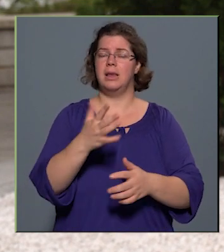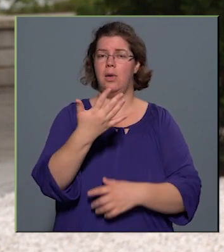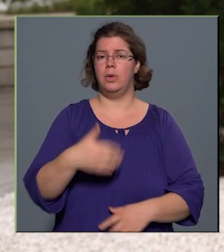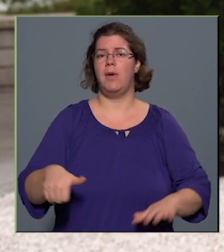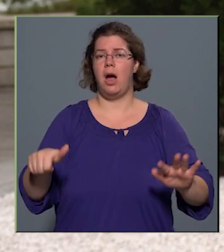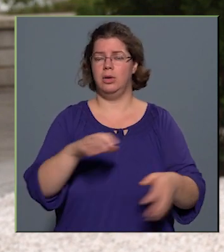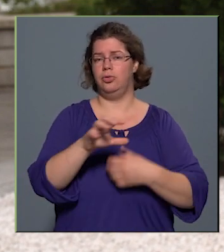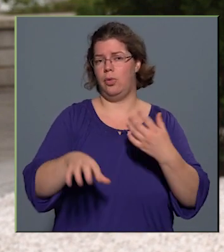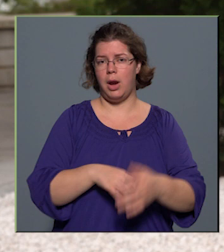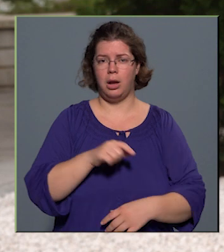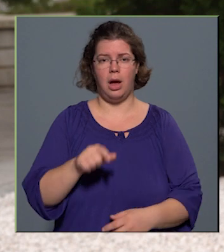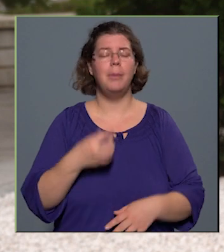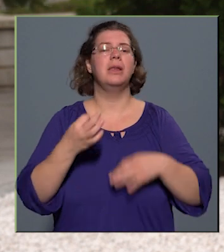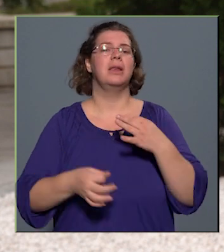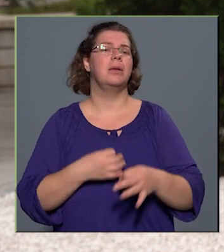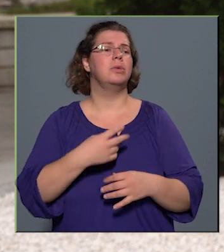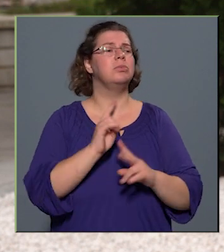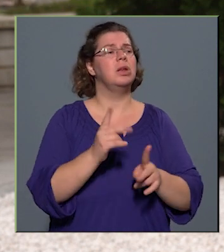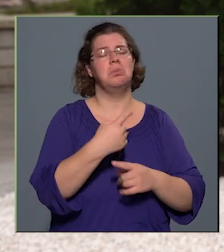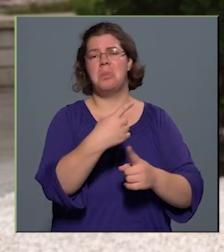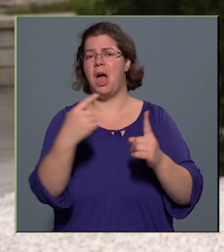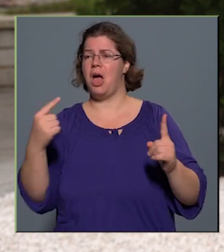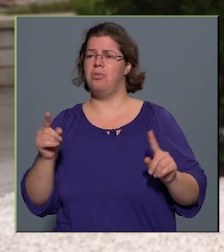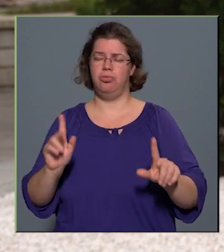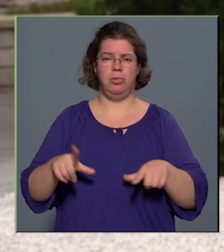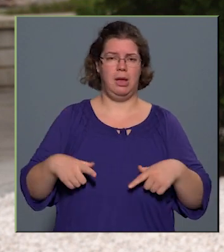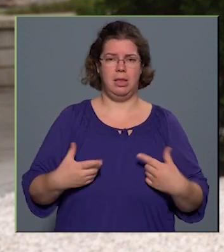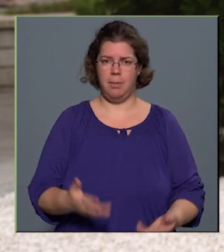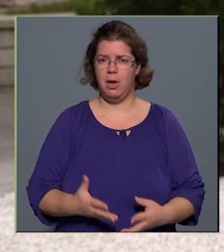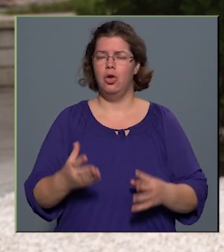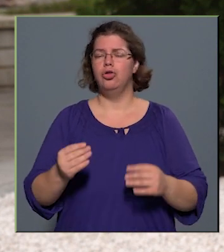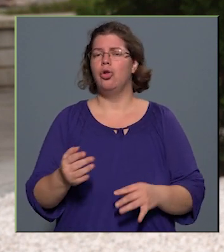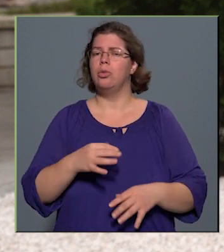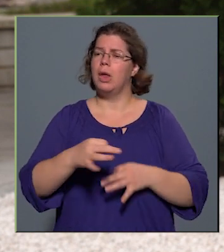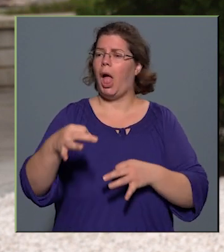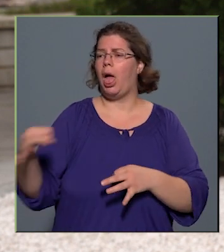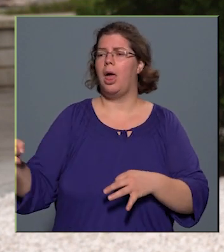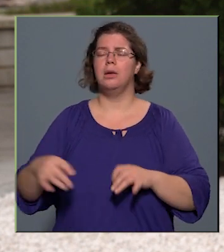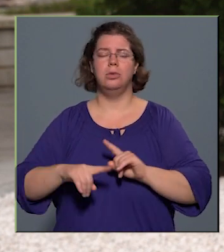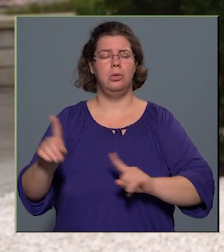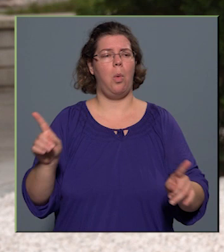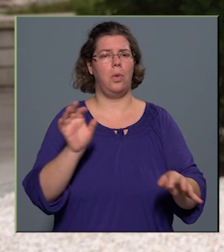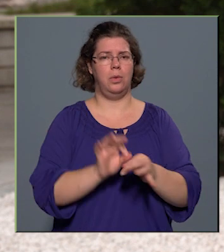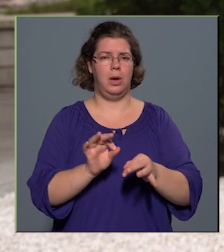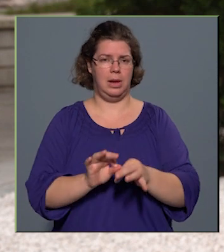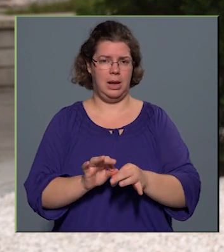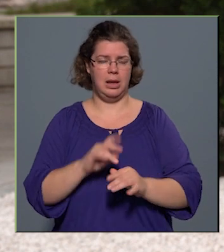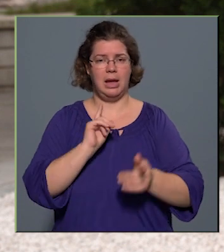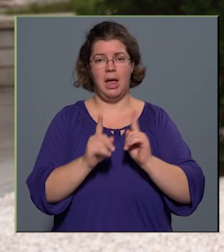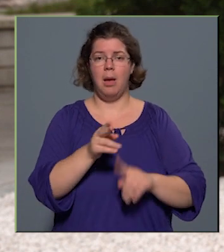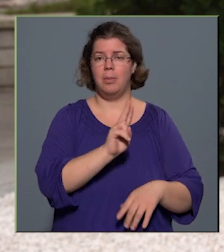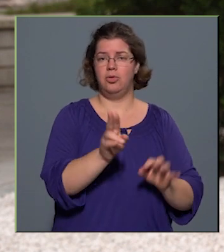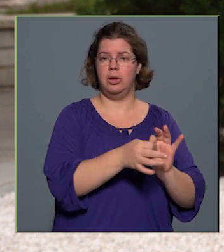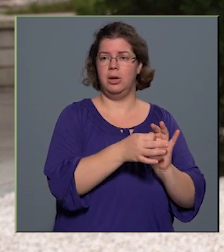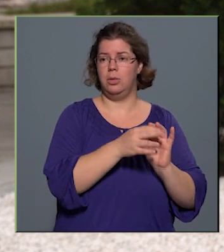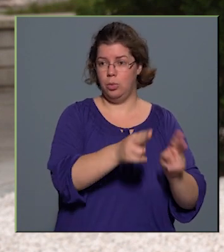forradalmat természetesen kiki másként élte meg, sok szálon, sok külön történet játszódott a Pesti utcától